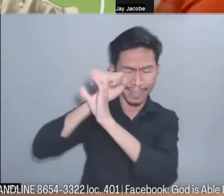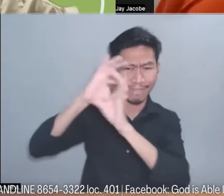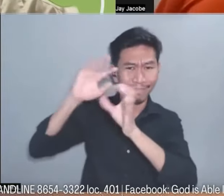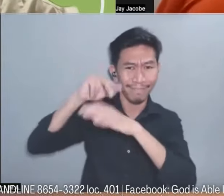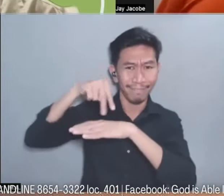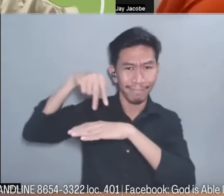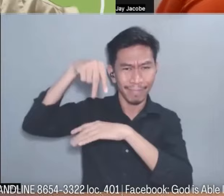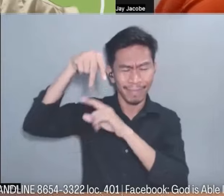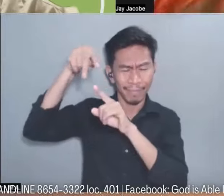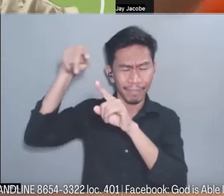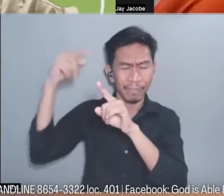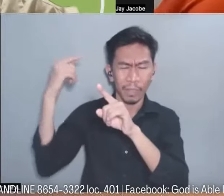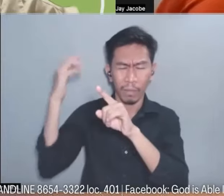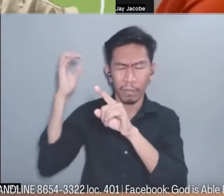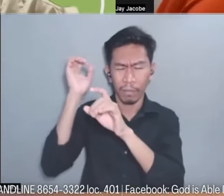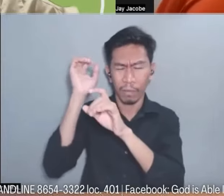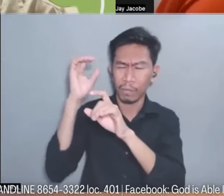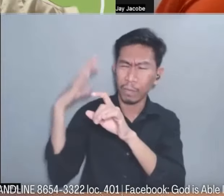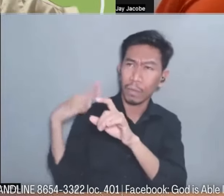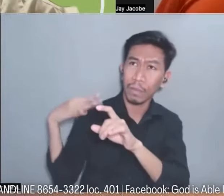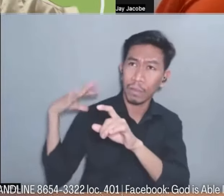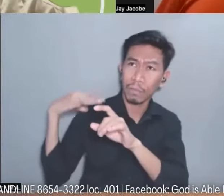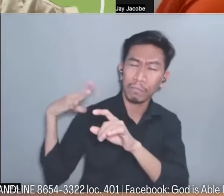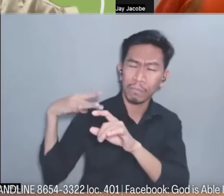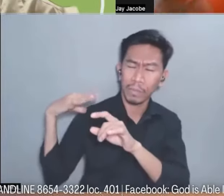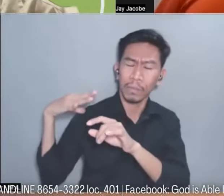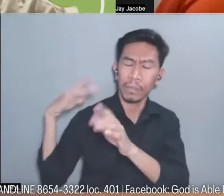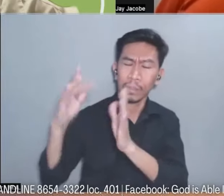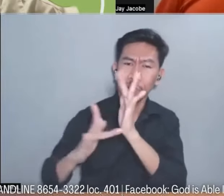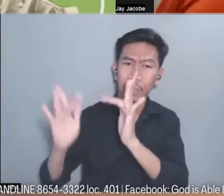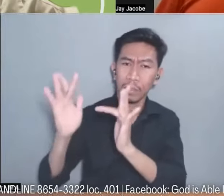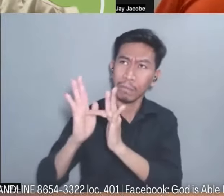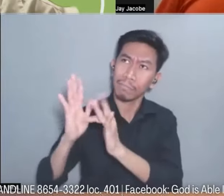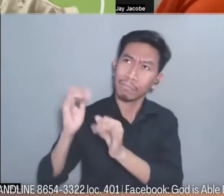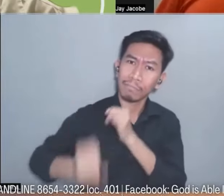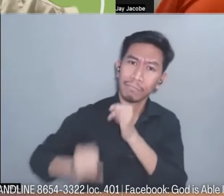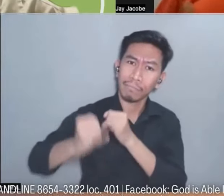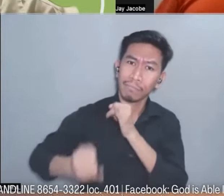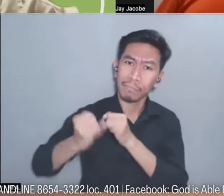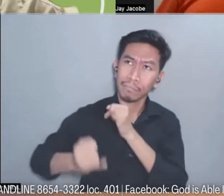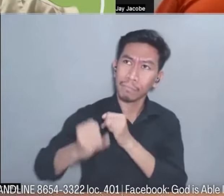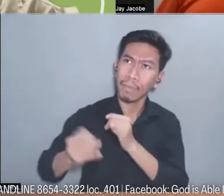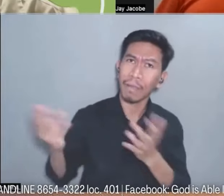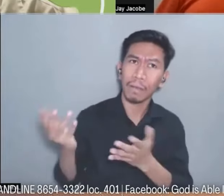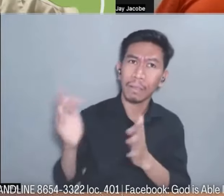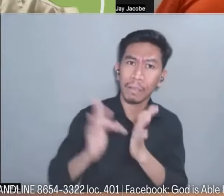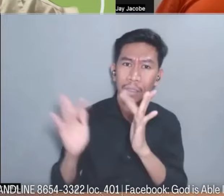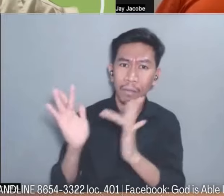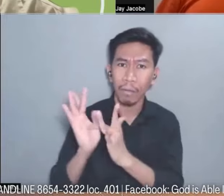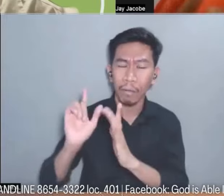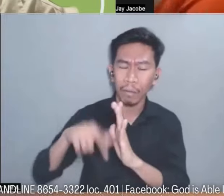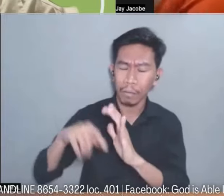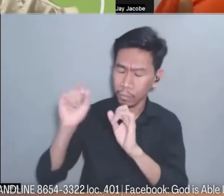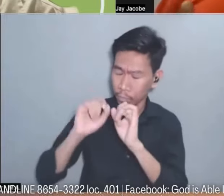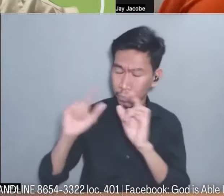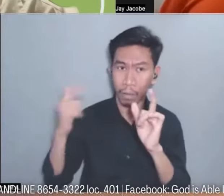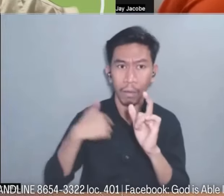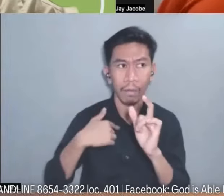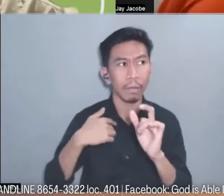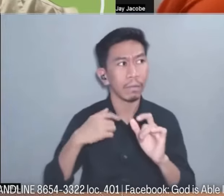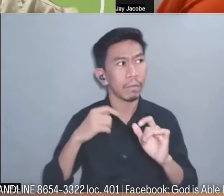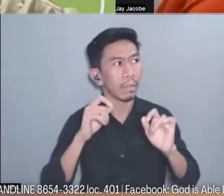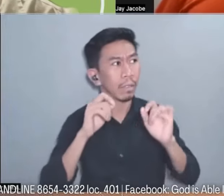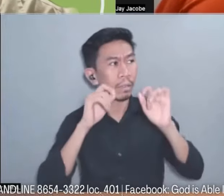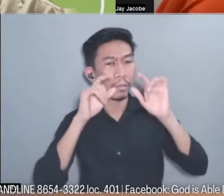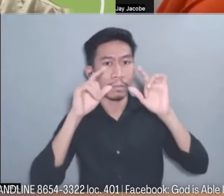ko sa ayabe na ako pupunta hindi ko siya nakita hanggang sa nagulat na lang ako bigla akong nagising tumayo at kinausap po po sila